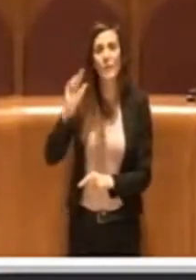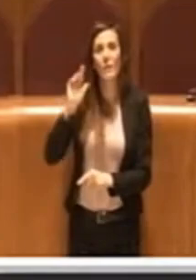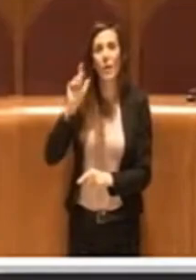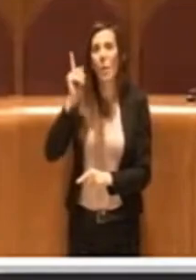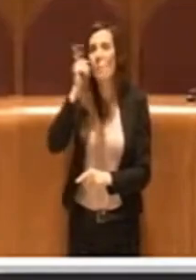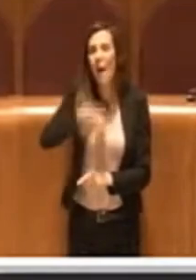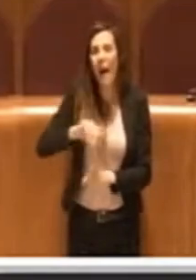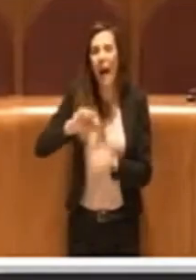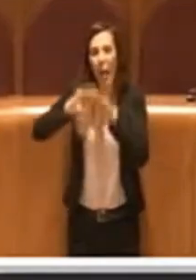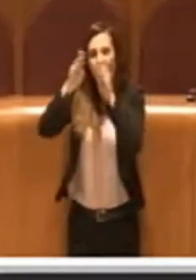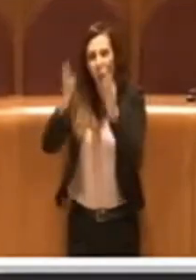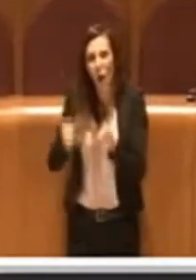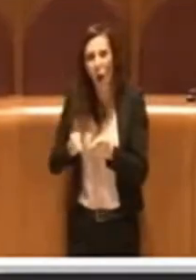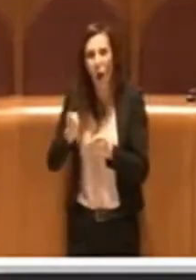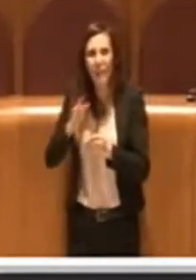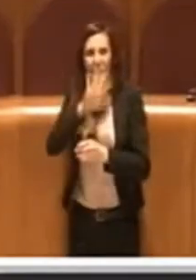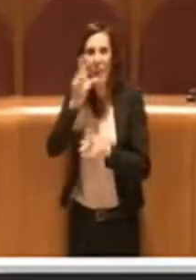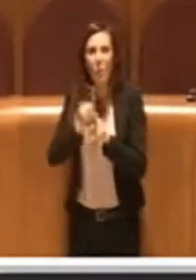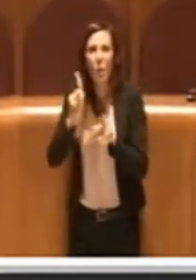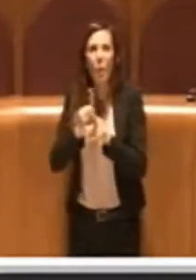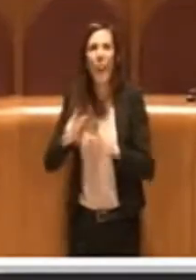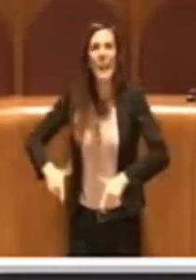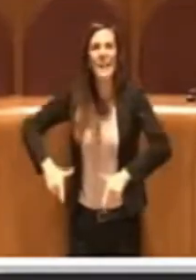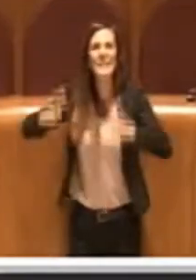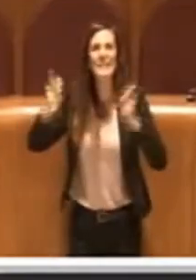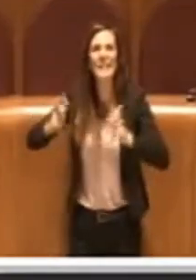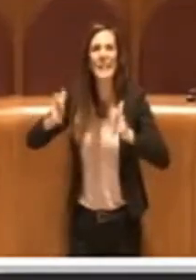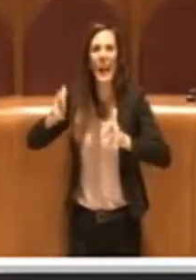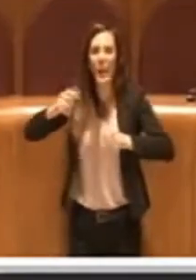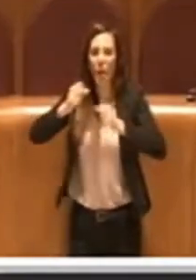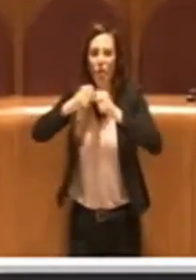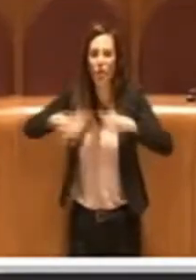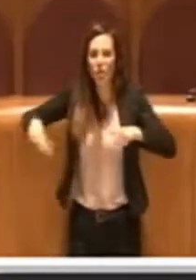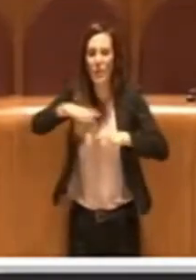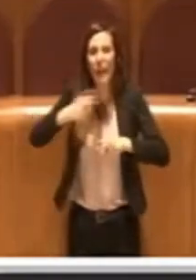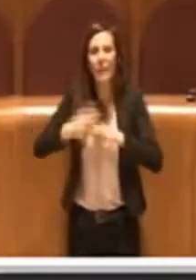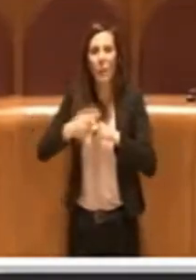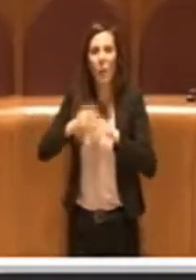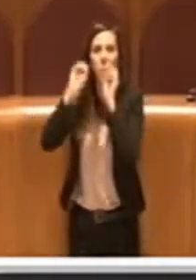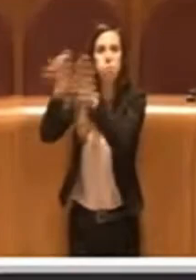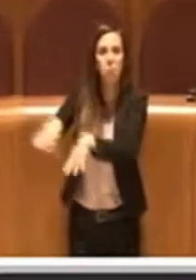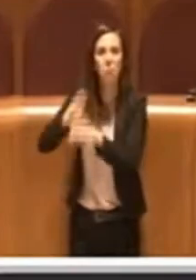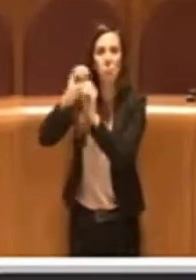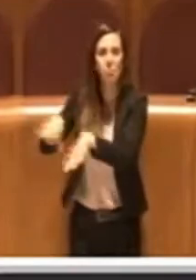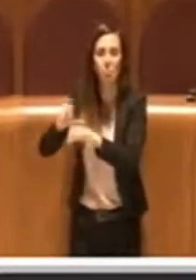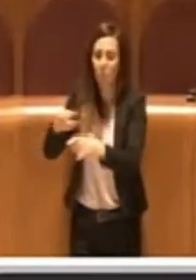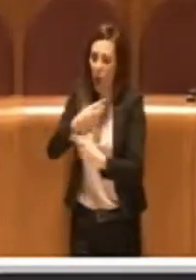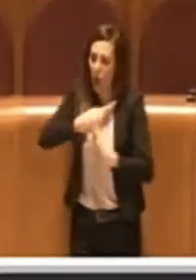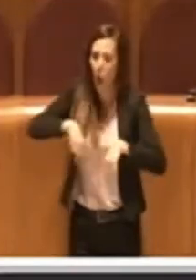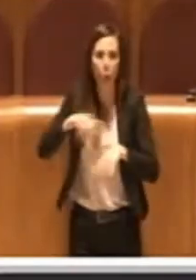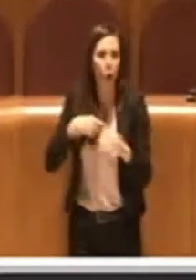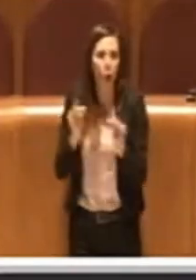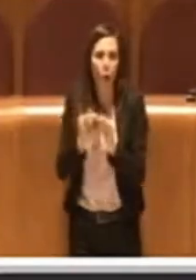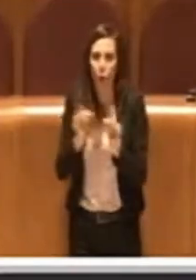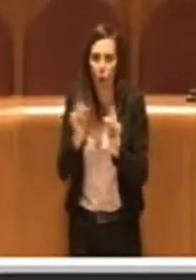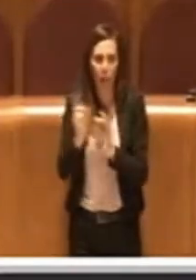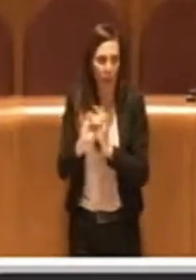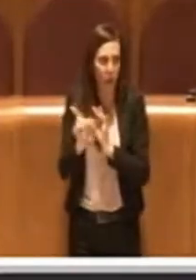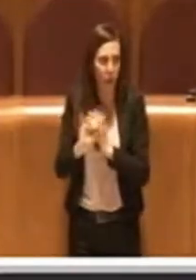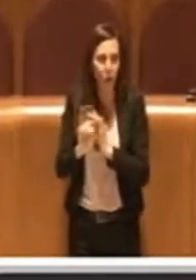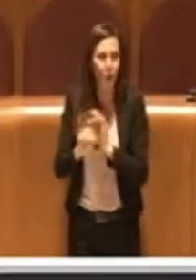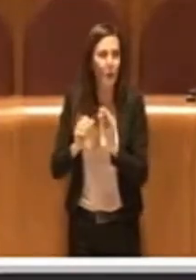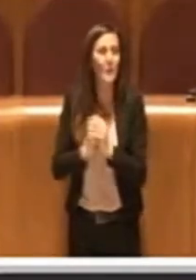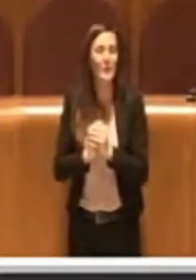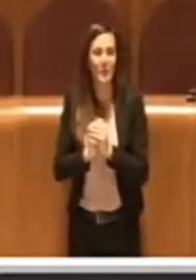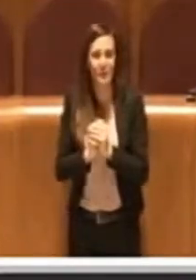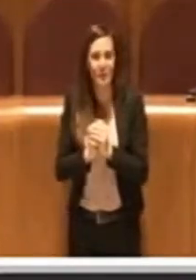stata la pattumiera di Roma per 30 anni e noi ovviamente non ci stiamo perciò insomma questo è il